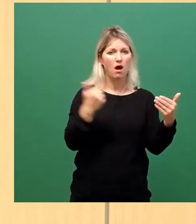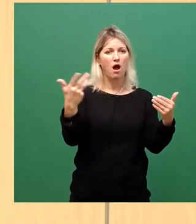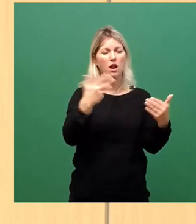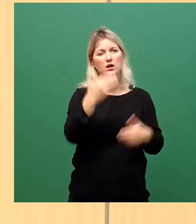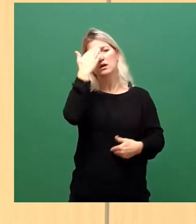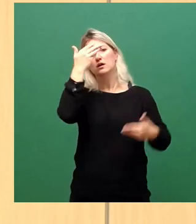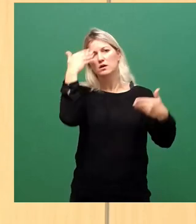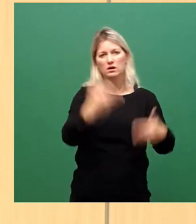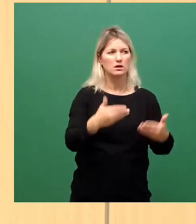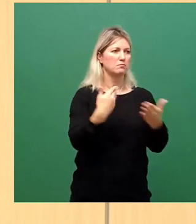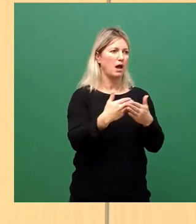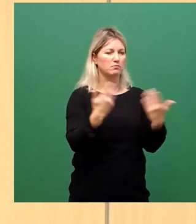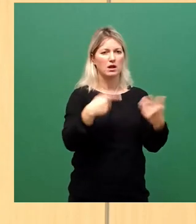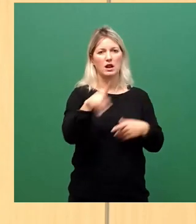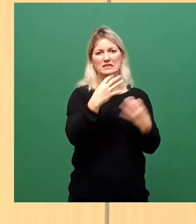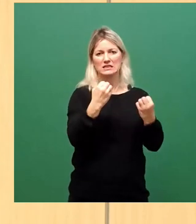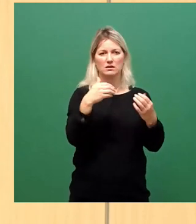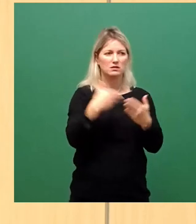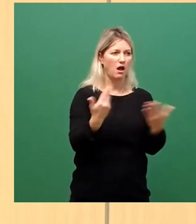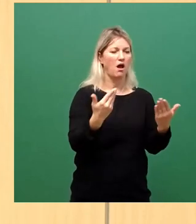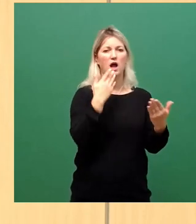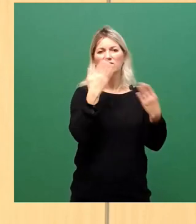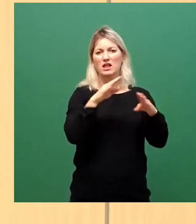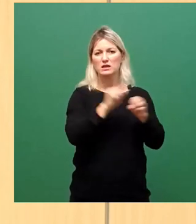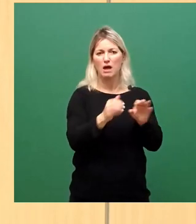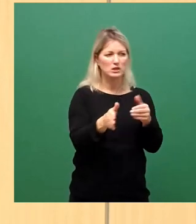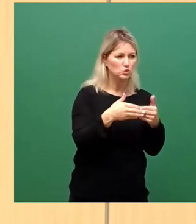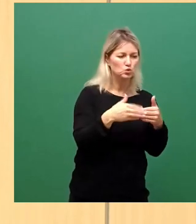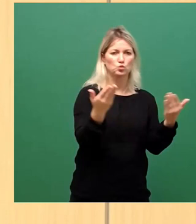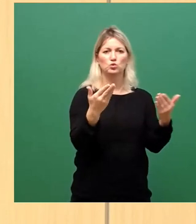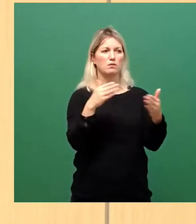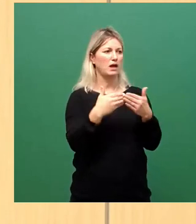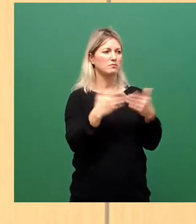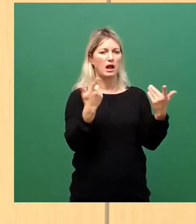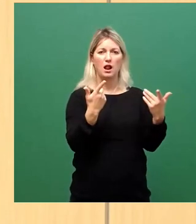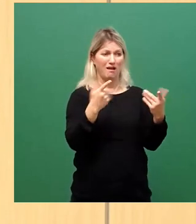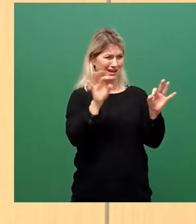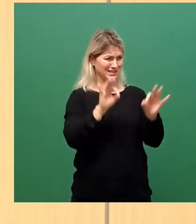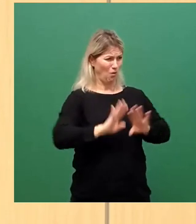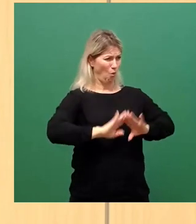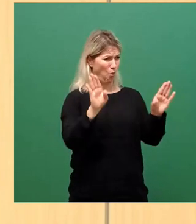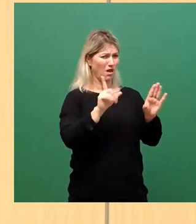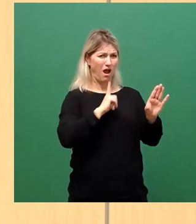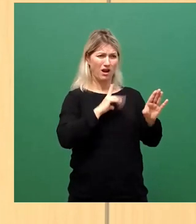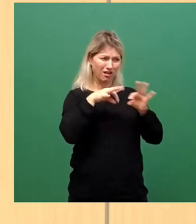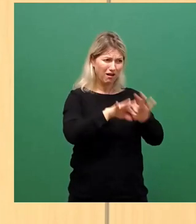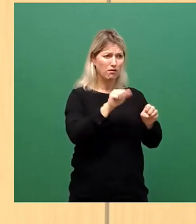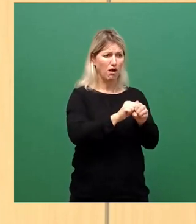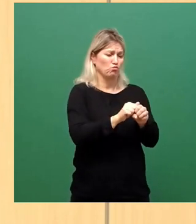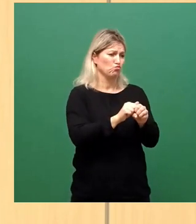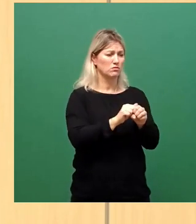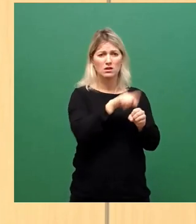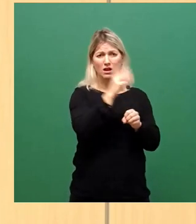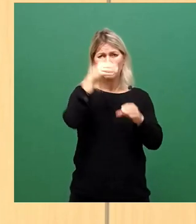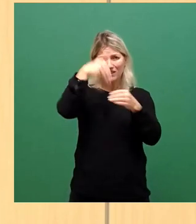geschlossene Museen, geschlossene Weihnachtsmärkte, die Outdoor ohne Risiko durchgeführt werden könnten. Jetzt treffen sich die Menschen Indoor. Geschlossene Hotels, die nun